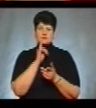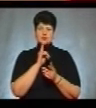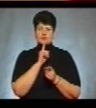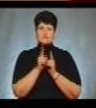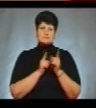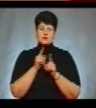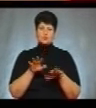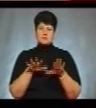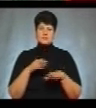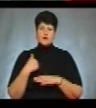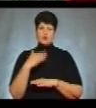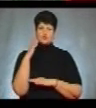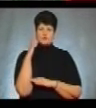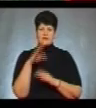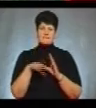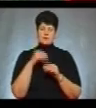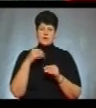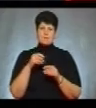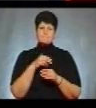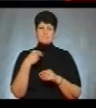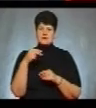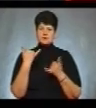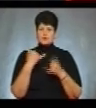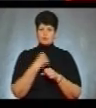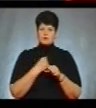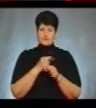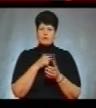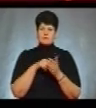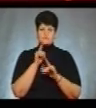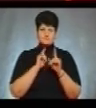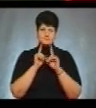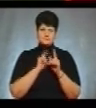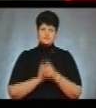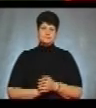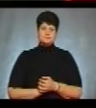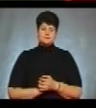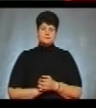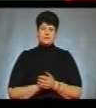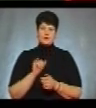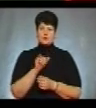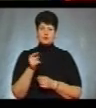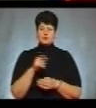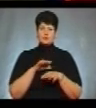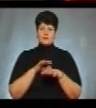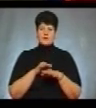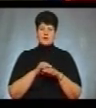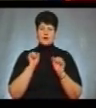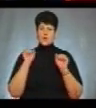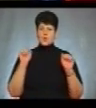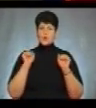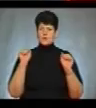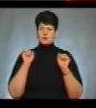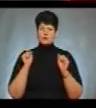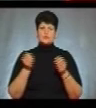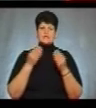голосування на виборах президента сьогодні опрацювали в Тернопільській міськраді. У Тернополі провели руханку на свіжому повітрі